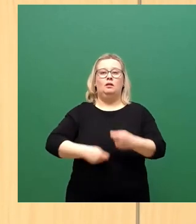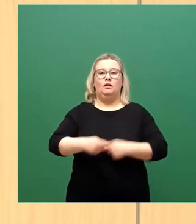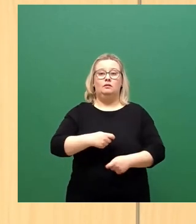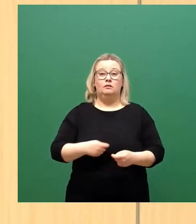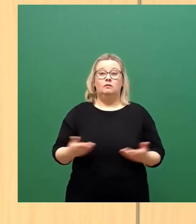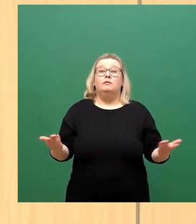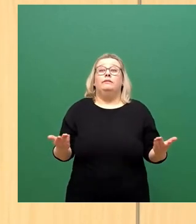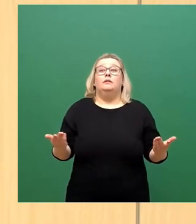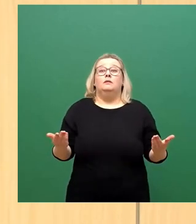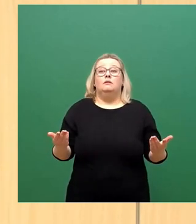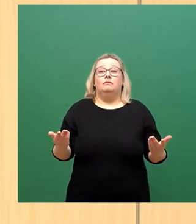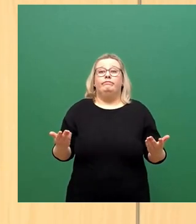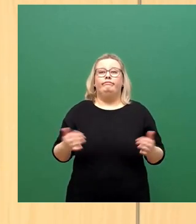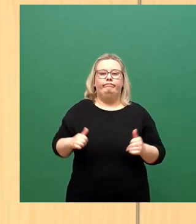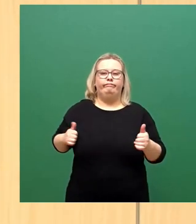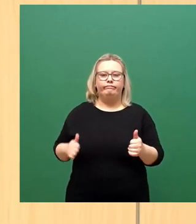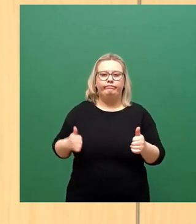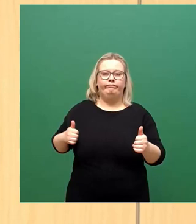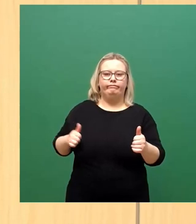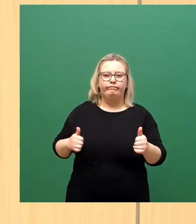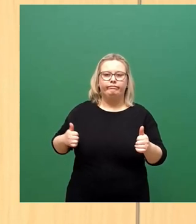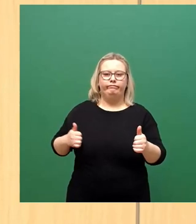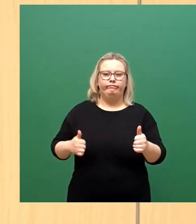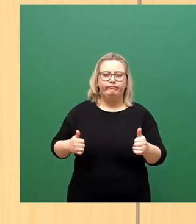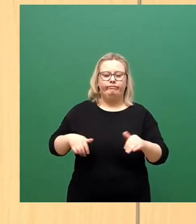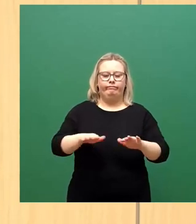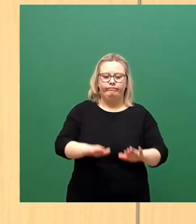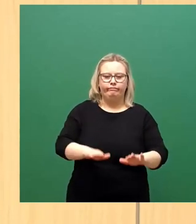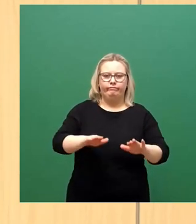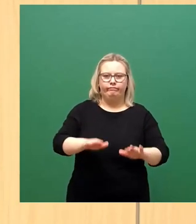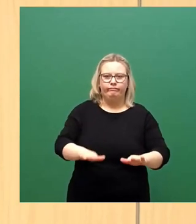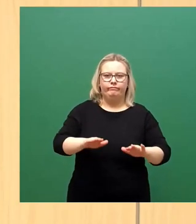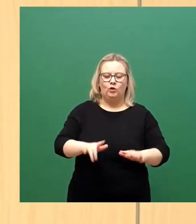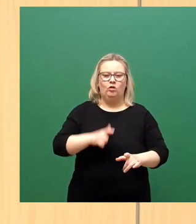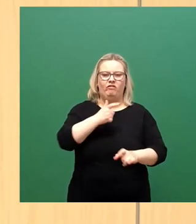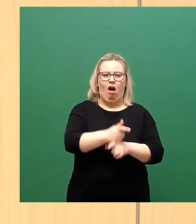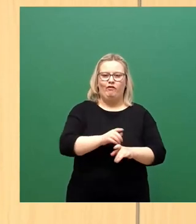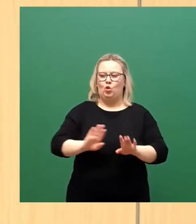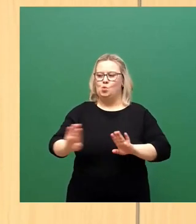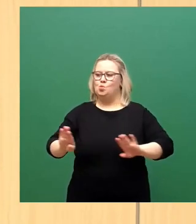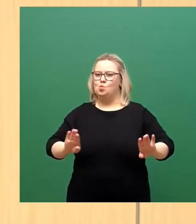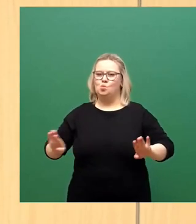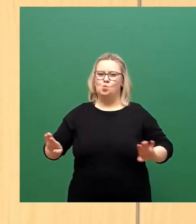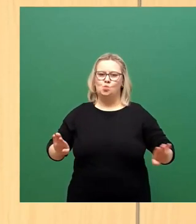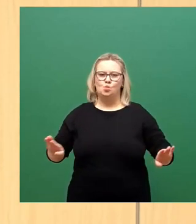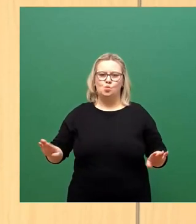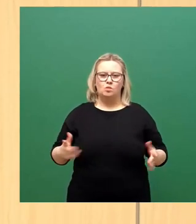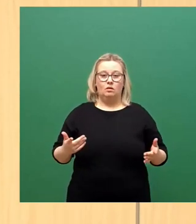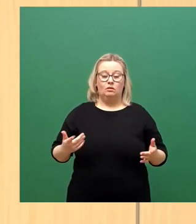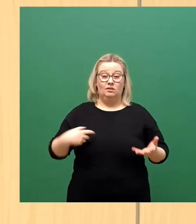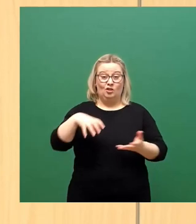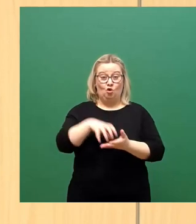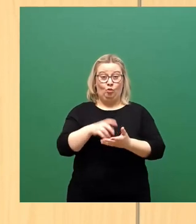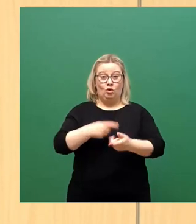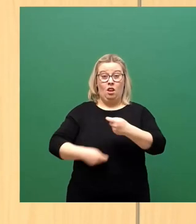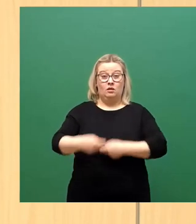ist hinterherlaufen, vertrösten, hoffen und Verantwortung abschieben. Kann kommunales Handeln und